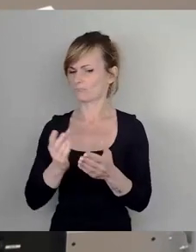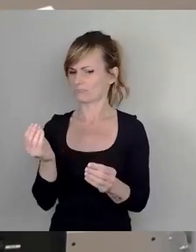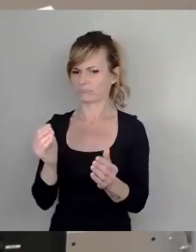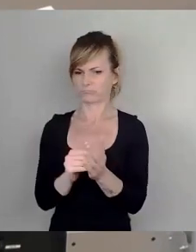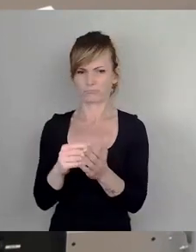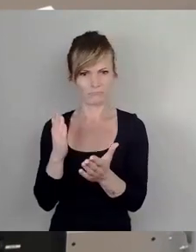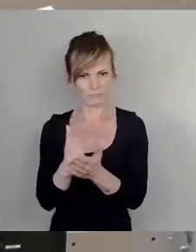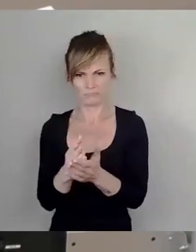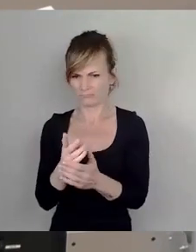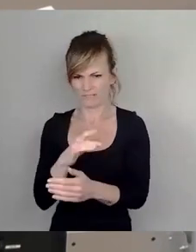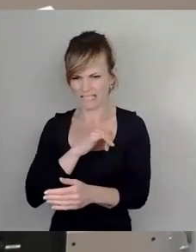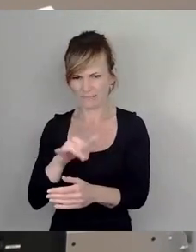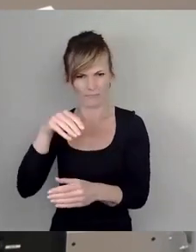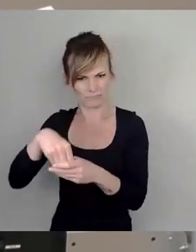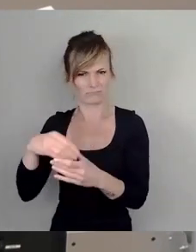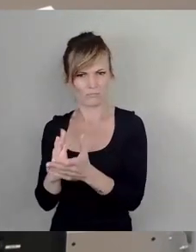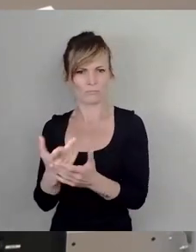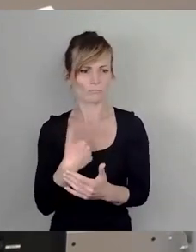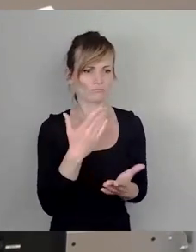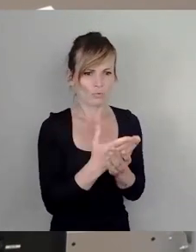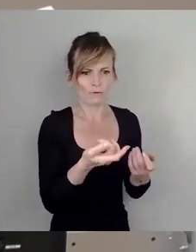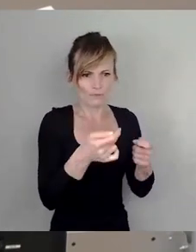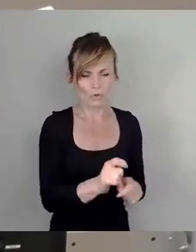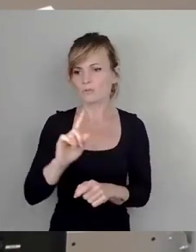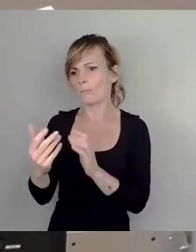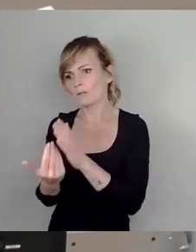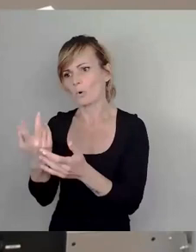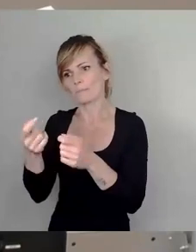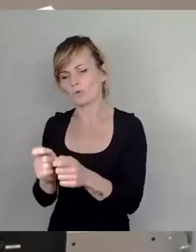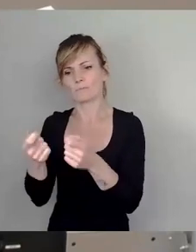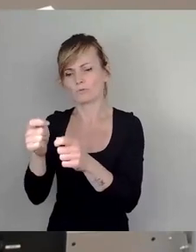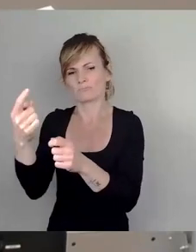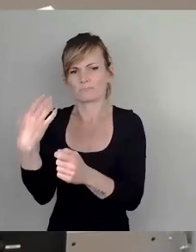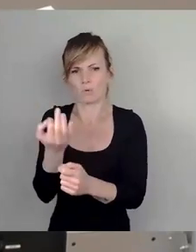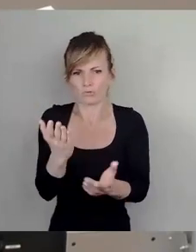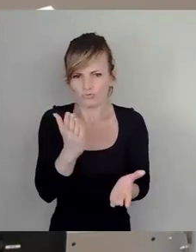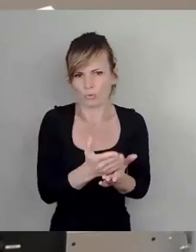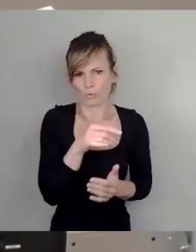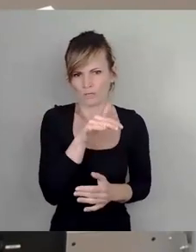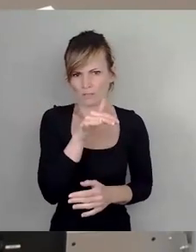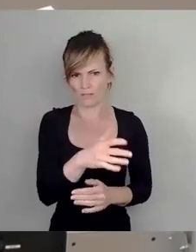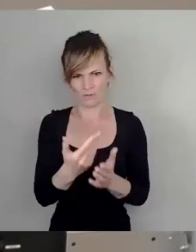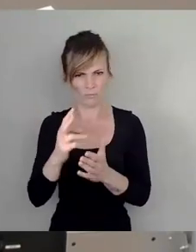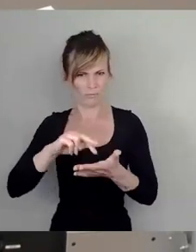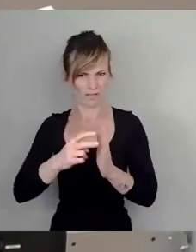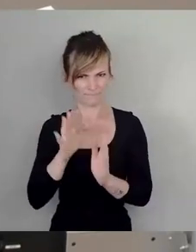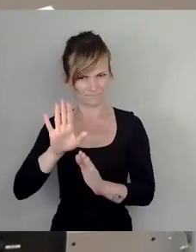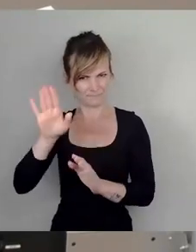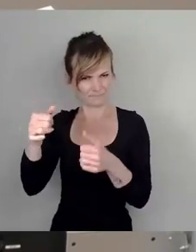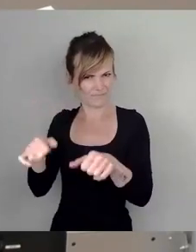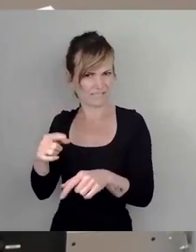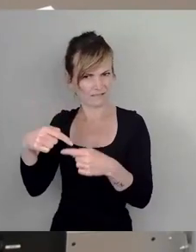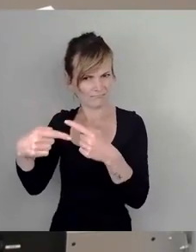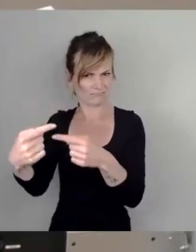immer dauernd etwas beschließen, was wir schon beschlossen haben und sollen den Planern hier eigentlich im Prinzip ihre Pflicht tun lassen.